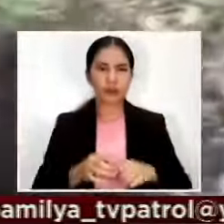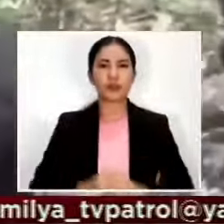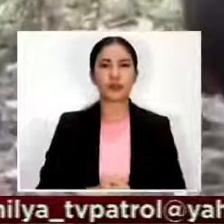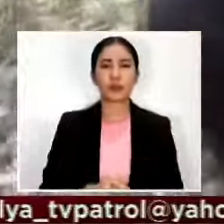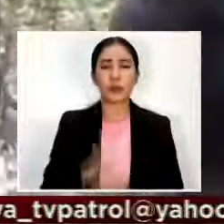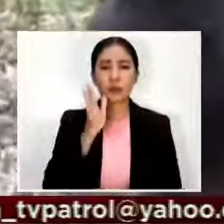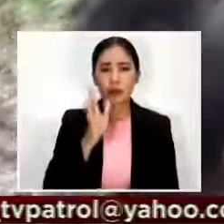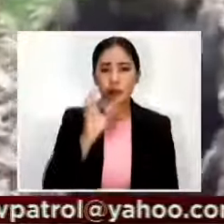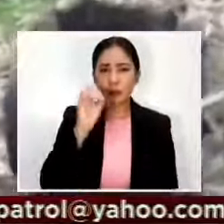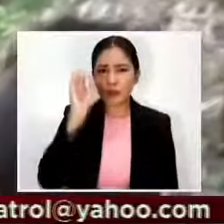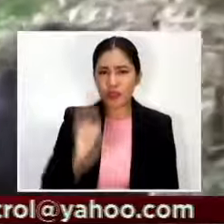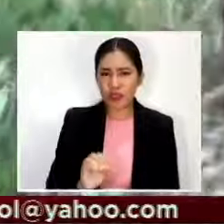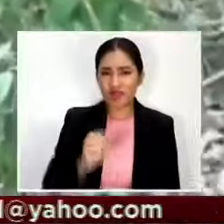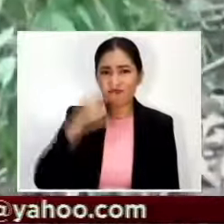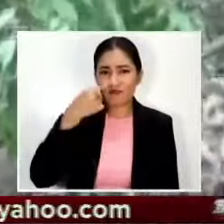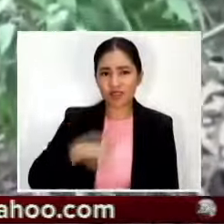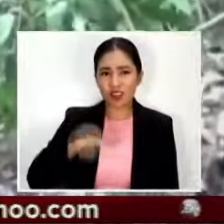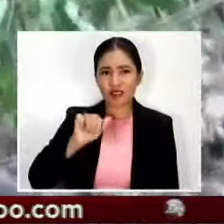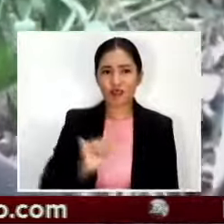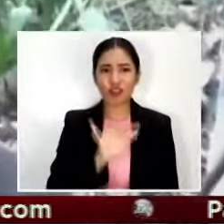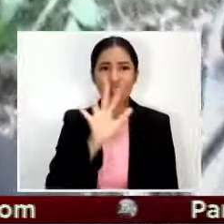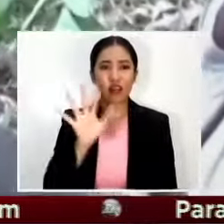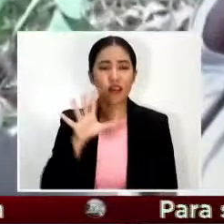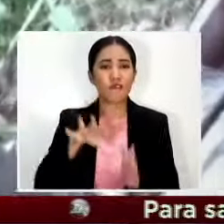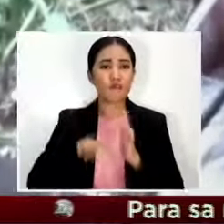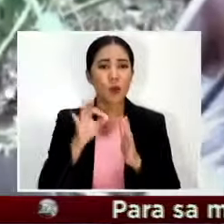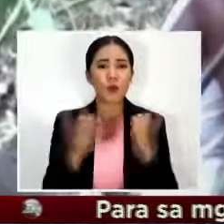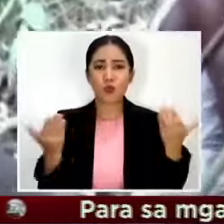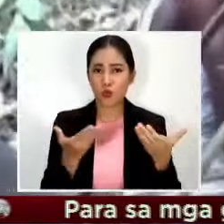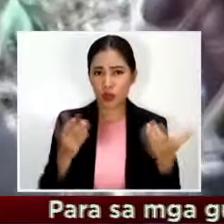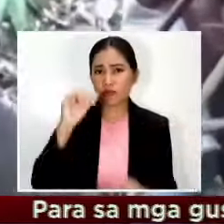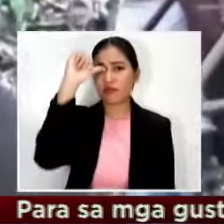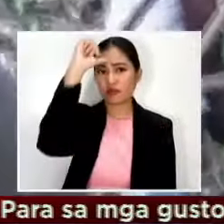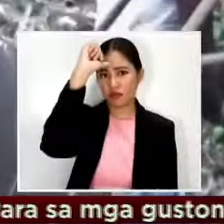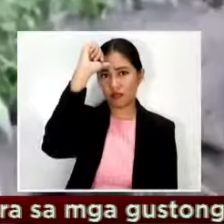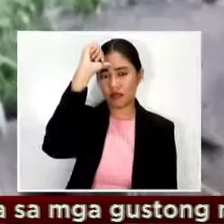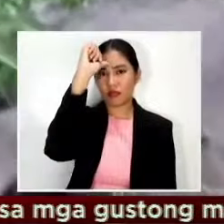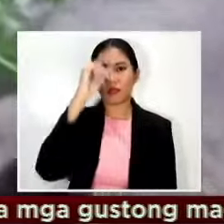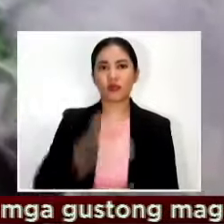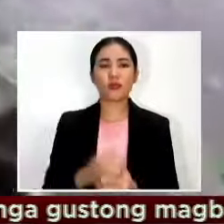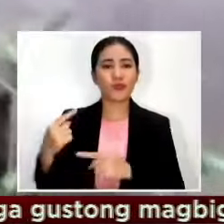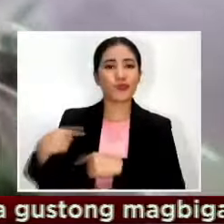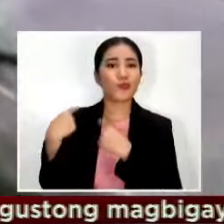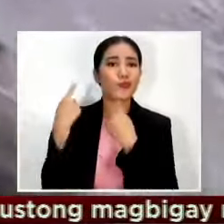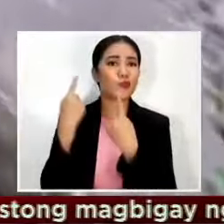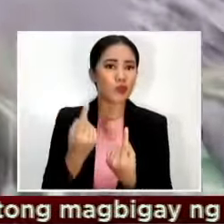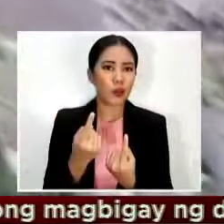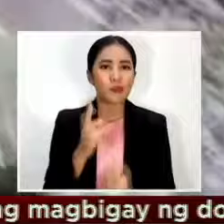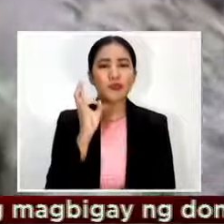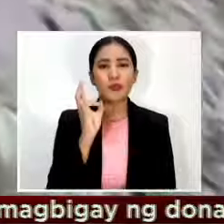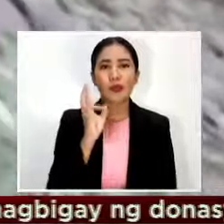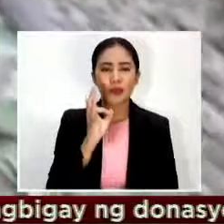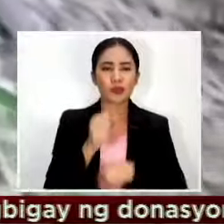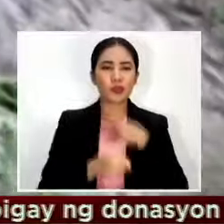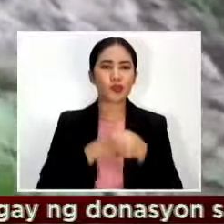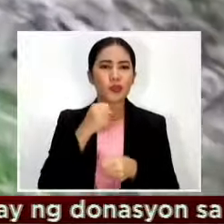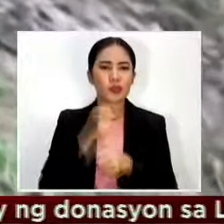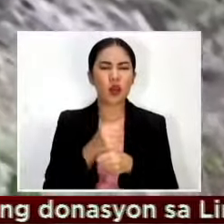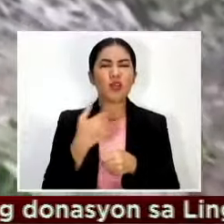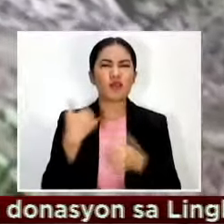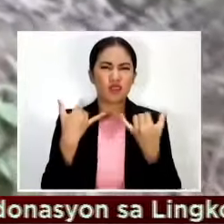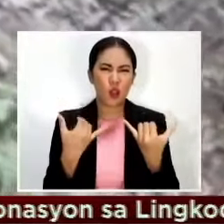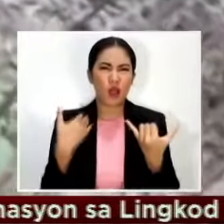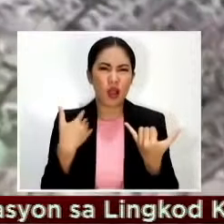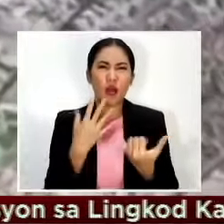Asian elephants sa buong mundo ay matatagpuan sa India Sa nakarang higit 70 taon nabawasan ang kalahati ang populasyon ng Asian